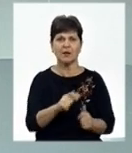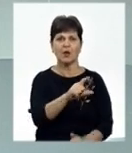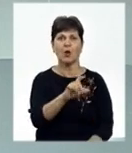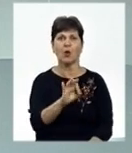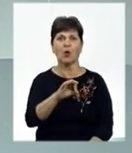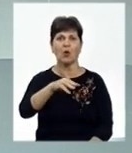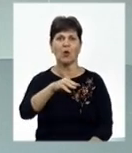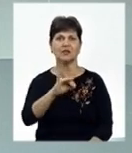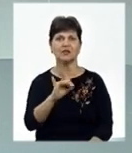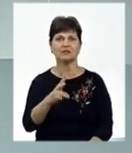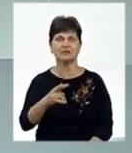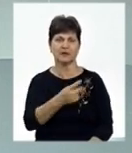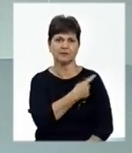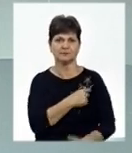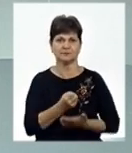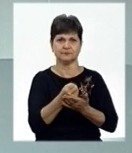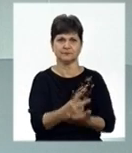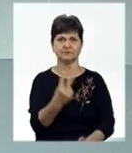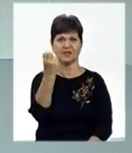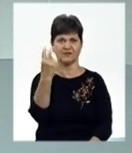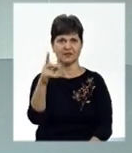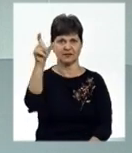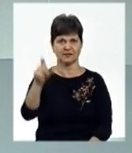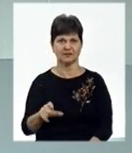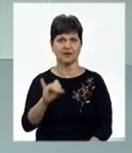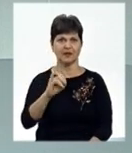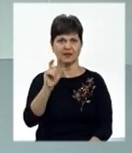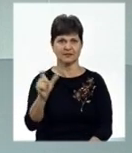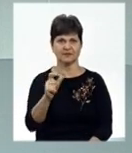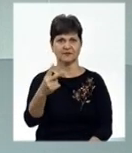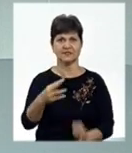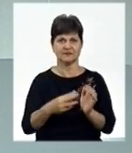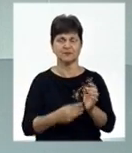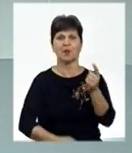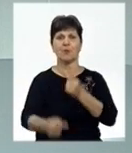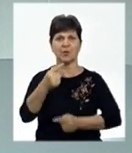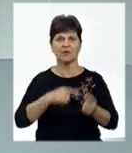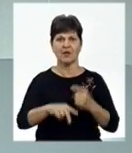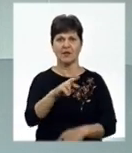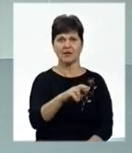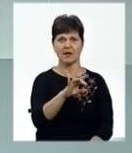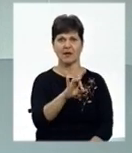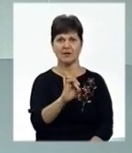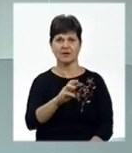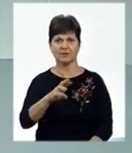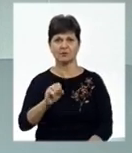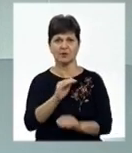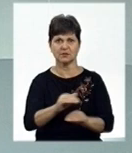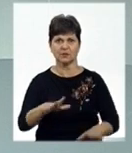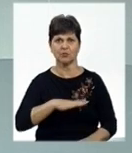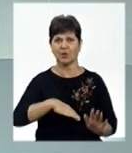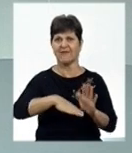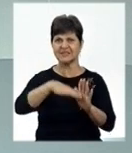районної лікарні госпіталізували 12-ро із 28 дітей, які повертались із Яремчі. У дітей була